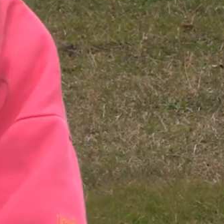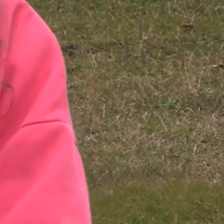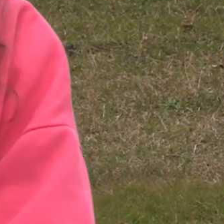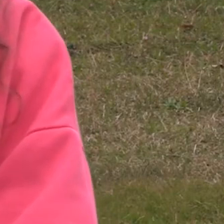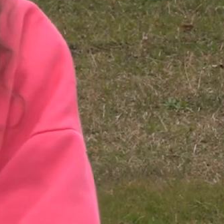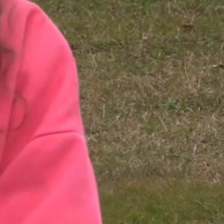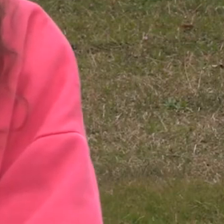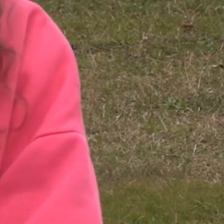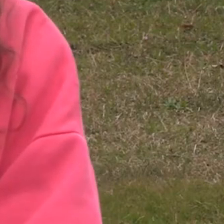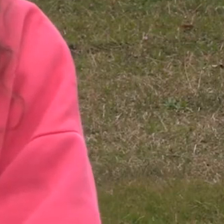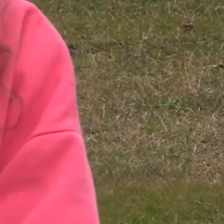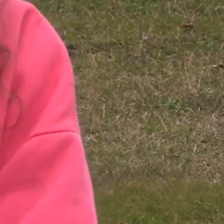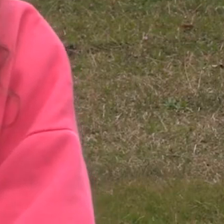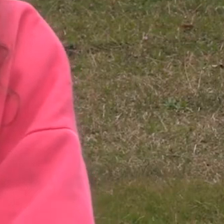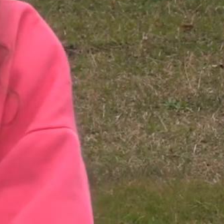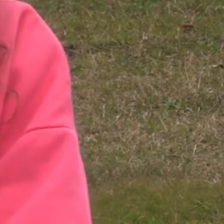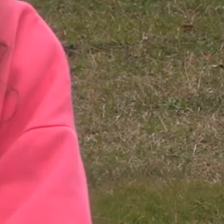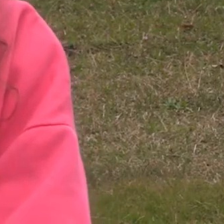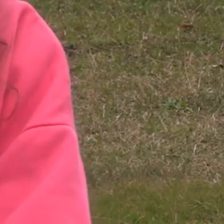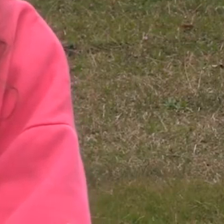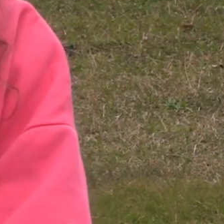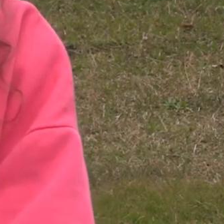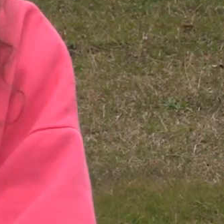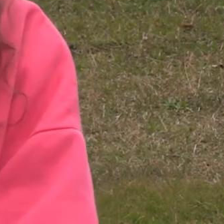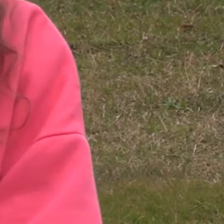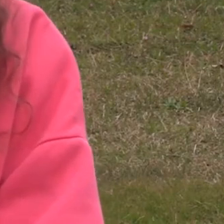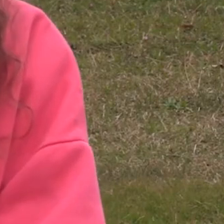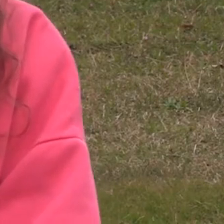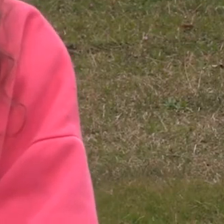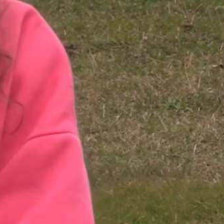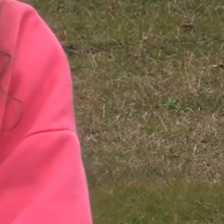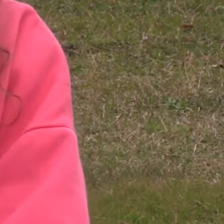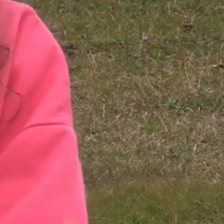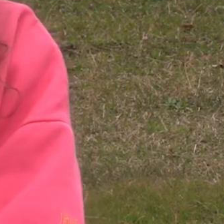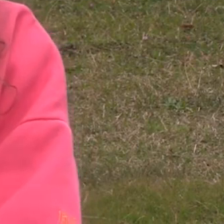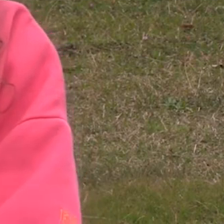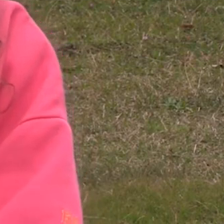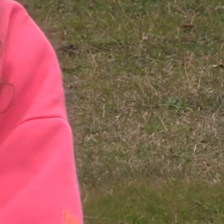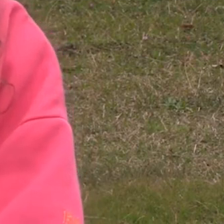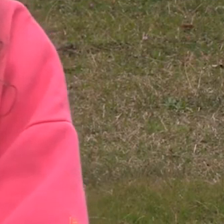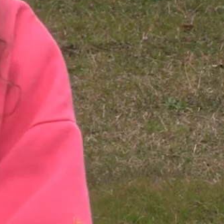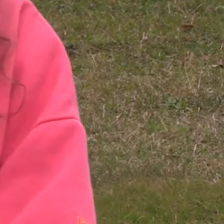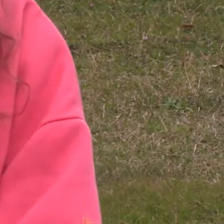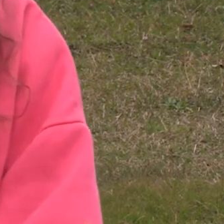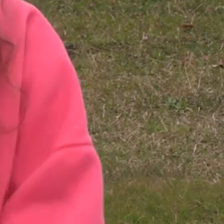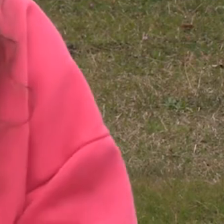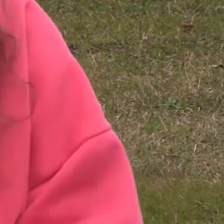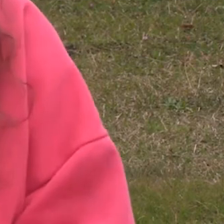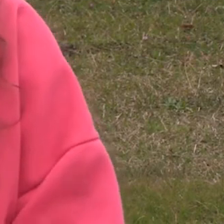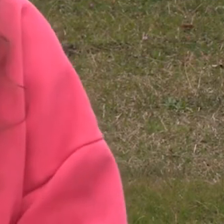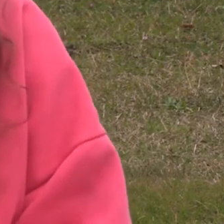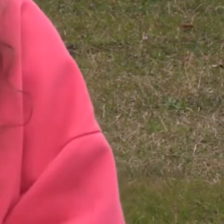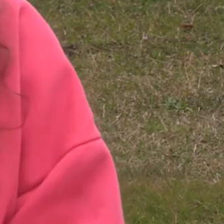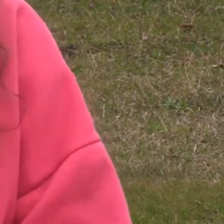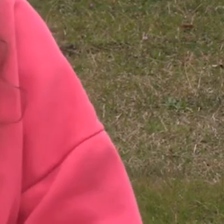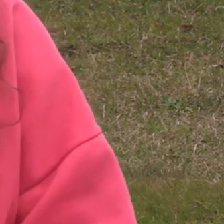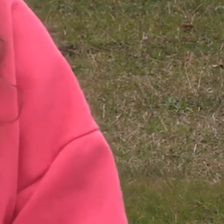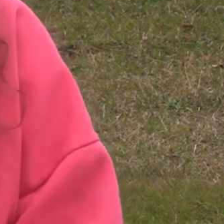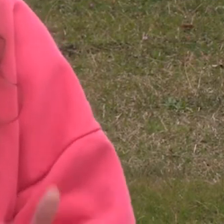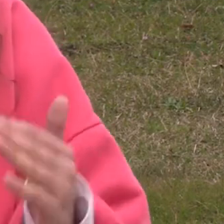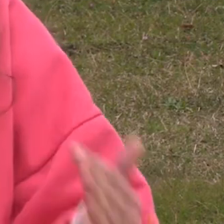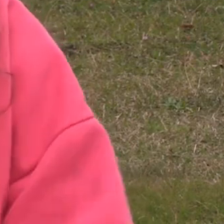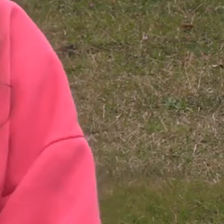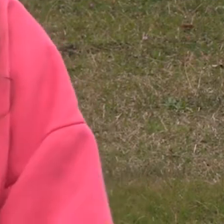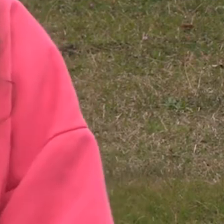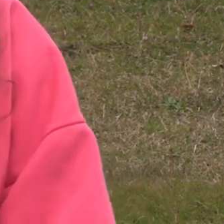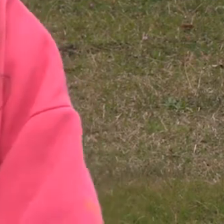totes les facultats i més. O sigui, jo, pel que he investigat i el que he sabut, ja no de graus, perquè graus és l